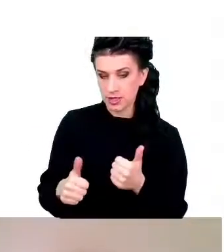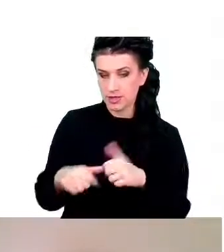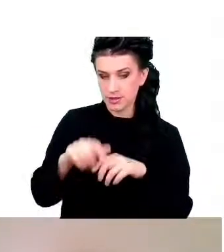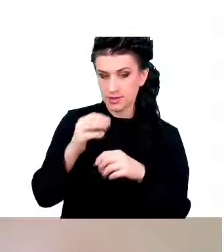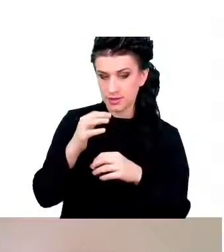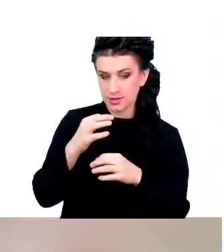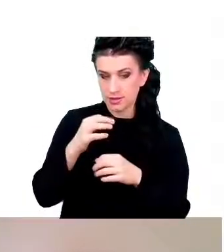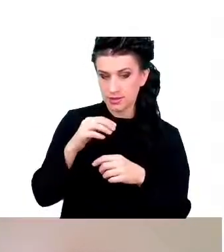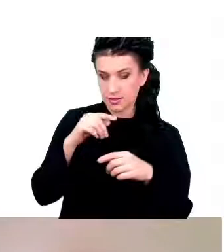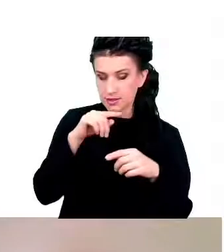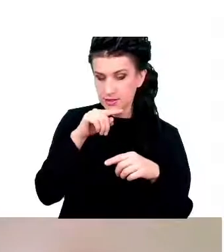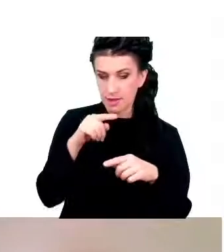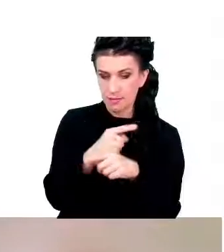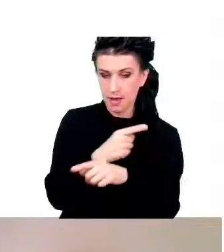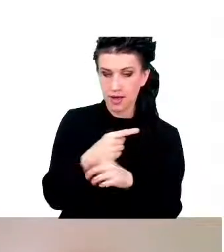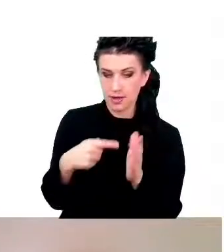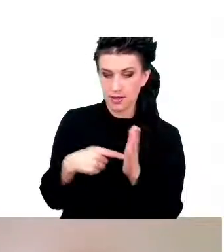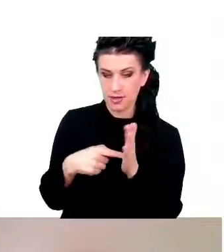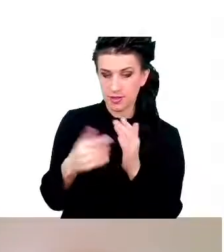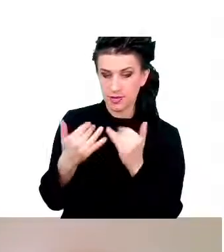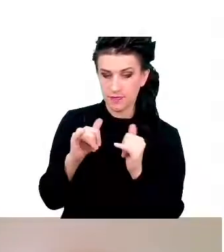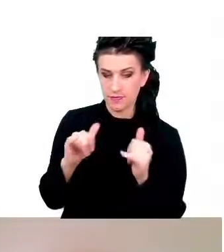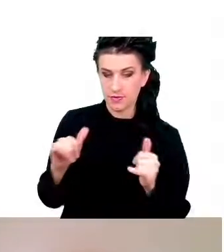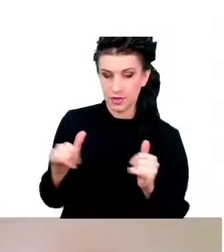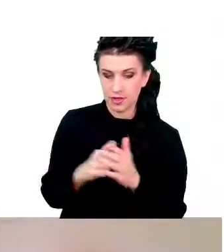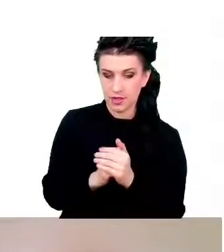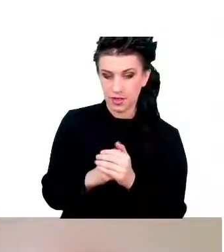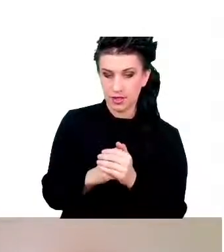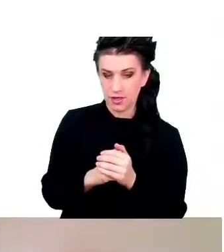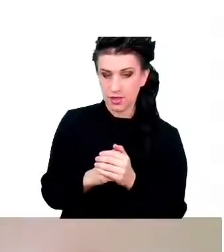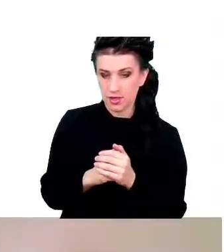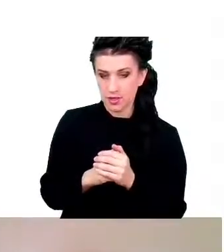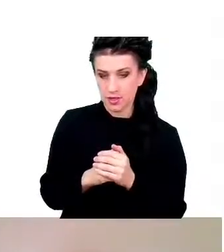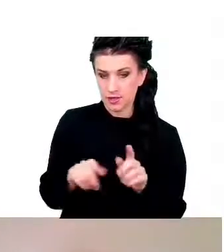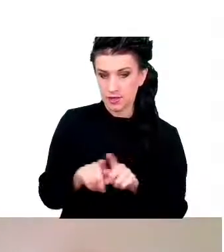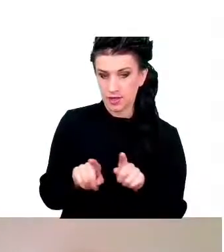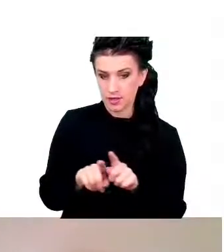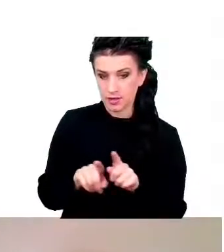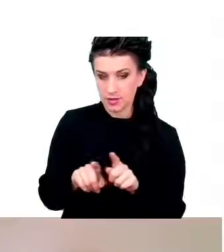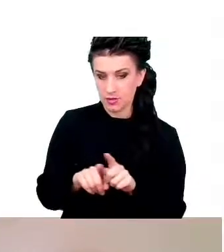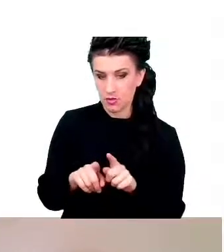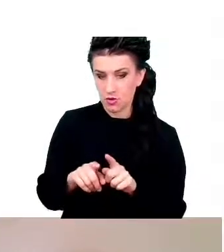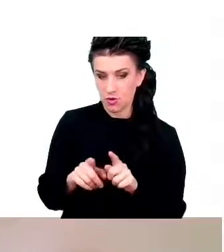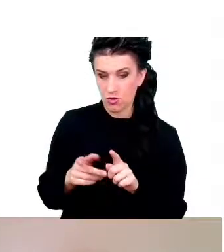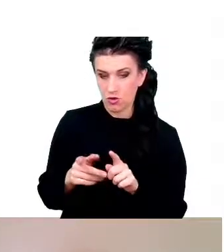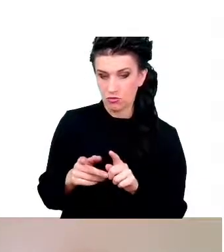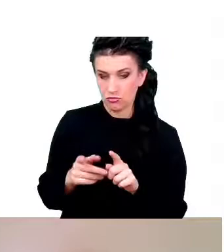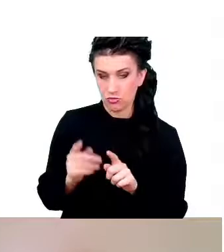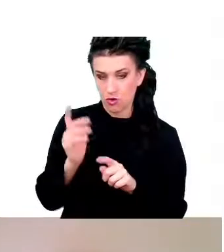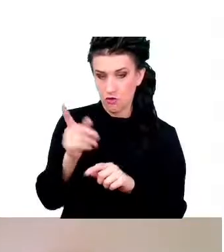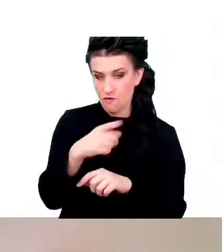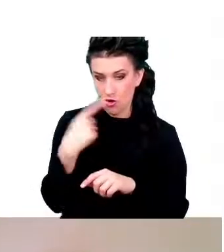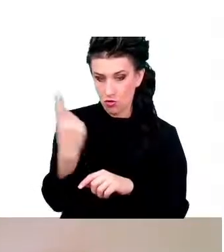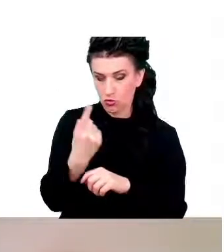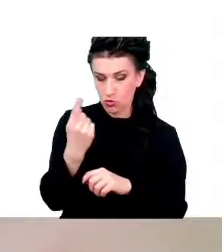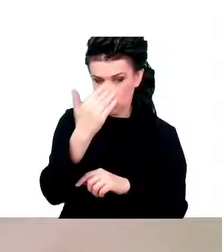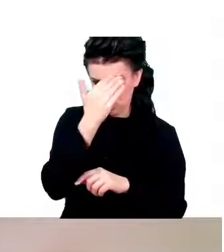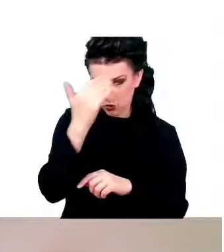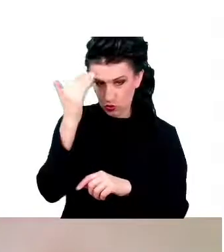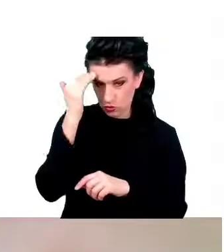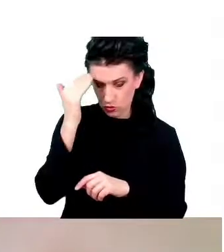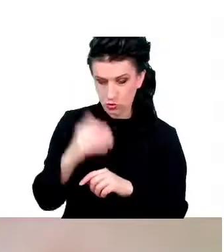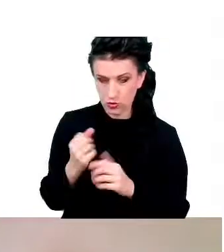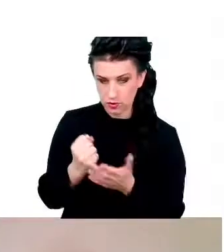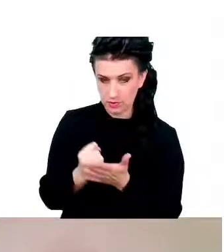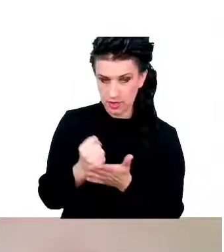parametrów w obrębie struktur mózgowych, które sugerują, że usunięcie, czy